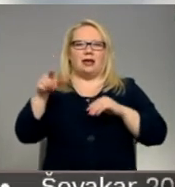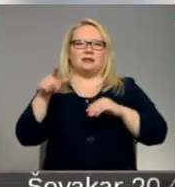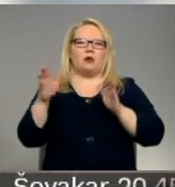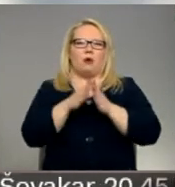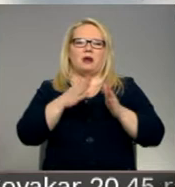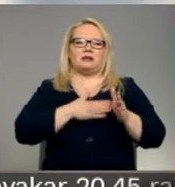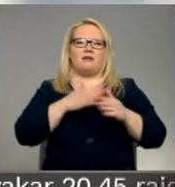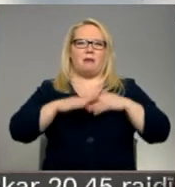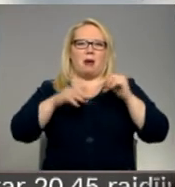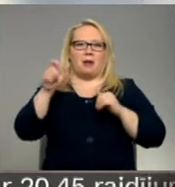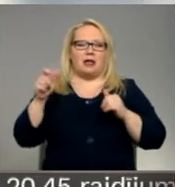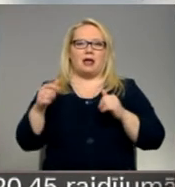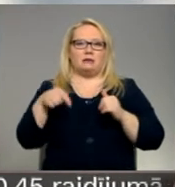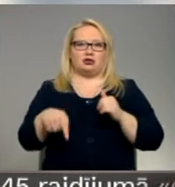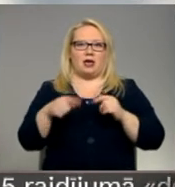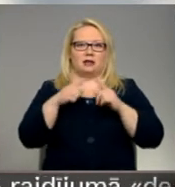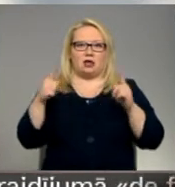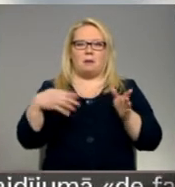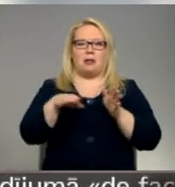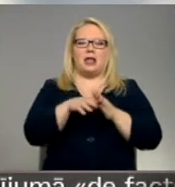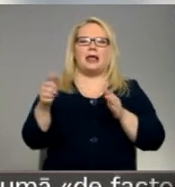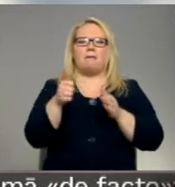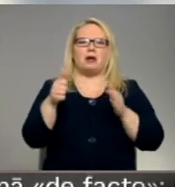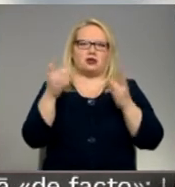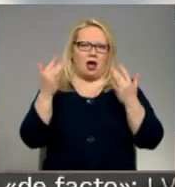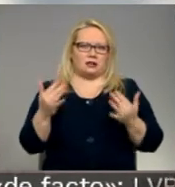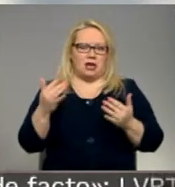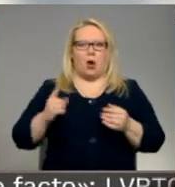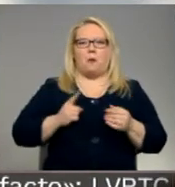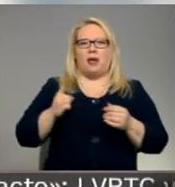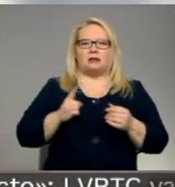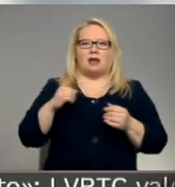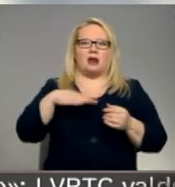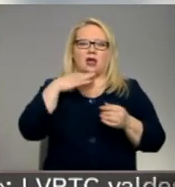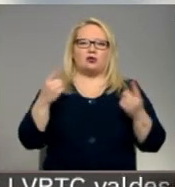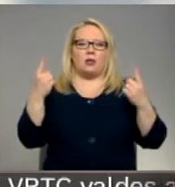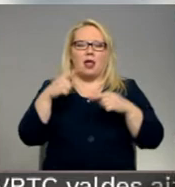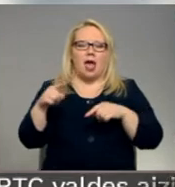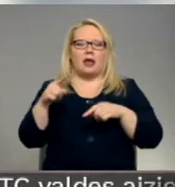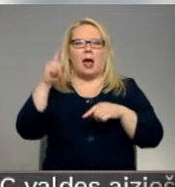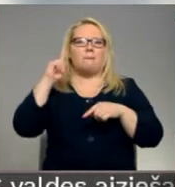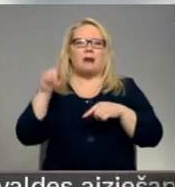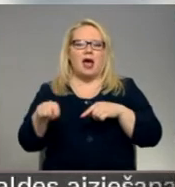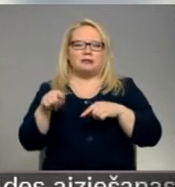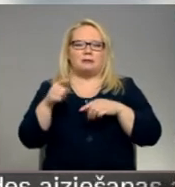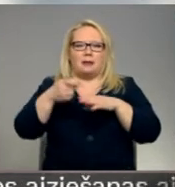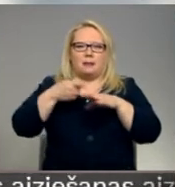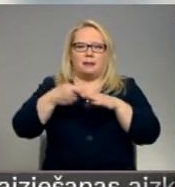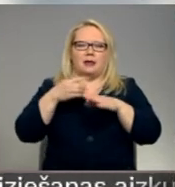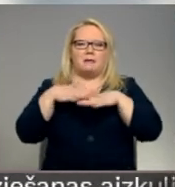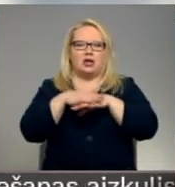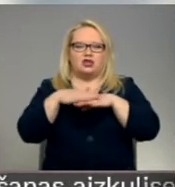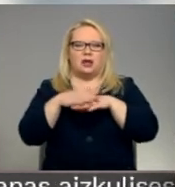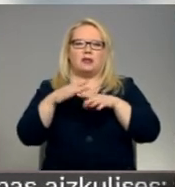šajā turisma sezonā piedalīsies īpašā akcijā un meistarklašu laikā prasmīgi knipalēt mežģīnes nodos arī citiem.